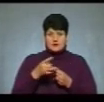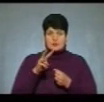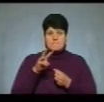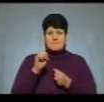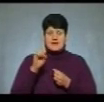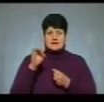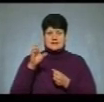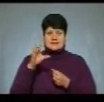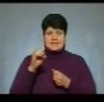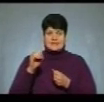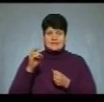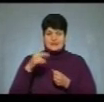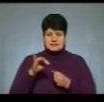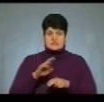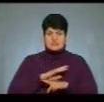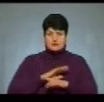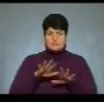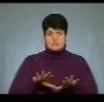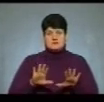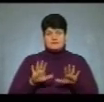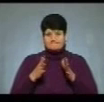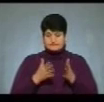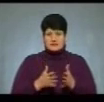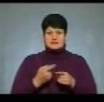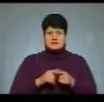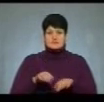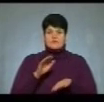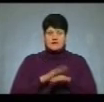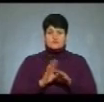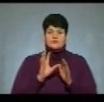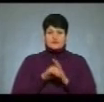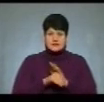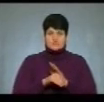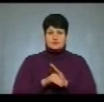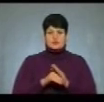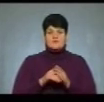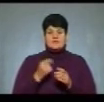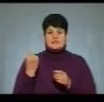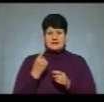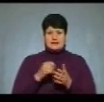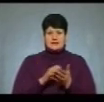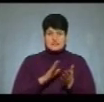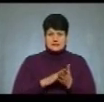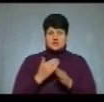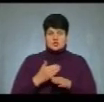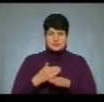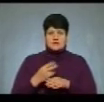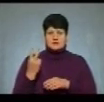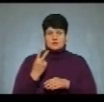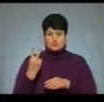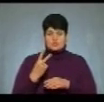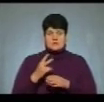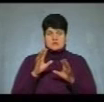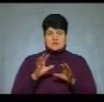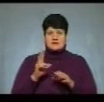Спринтер», загинул на місці пригоди, за даним фактом внесено відомості до Єдиного реєстру досудової розслідування за частиною 2 статті